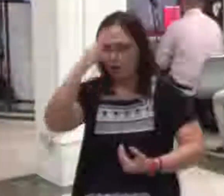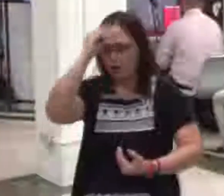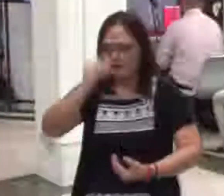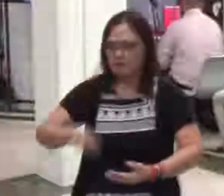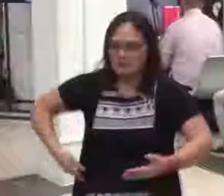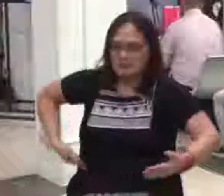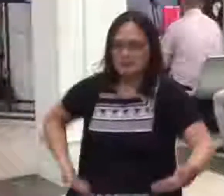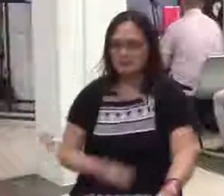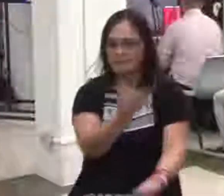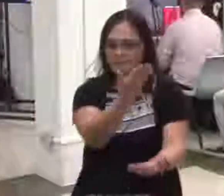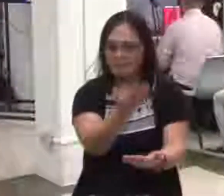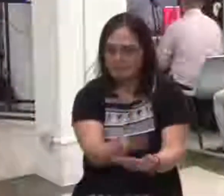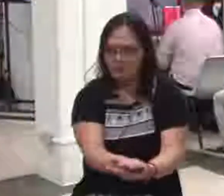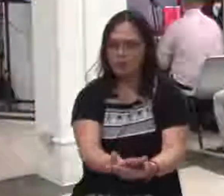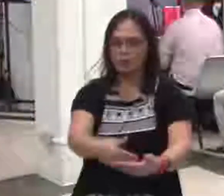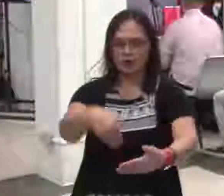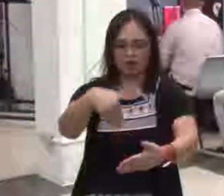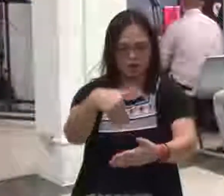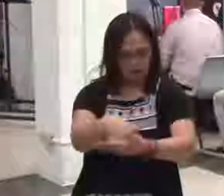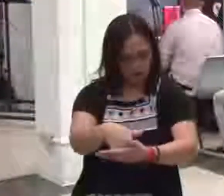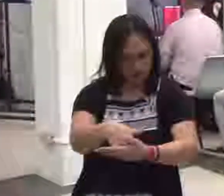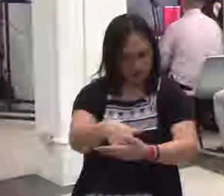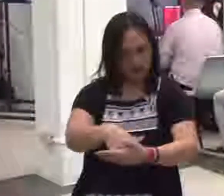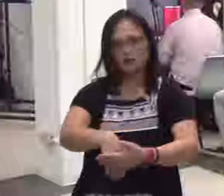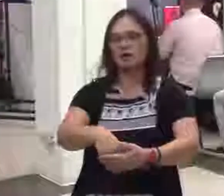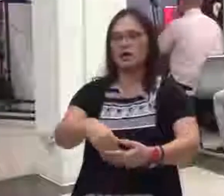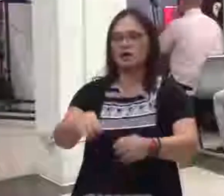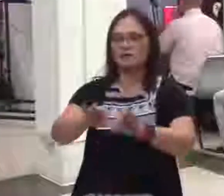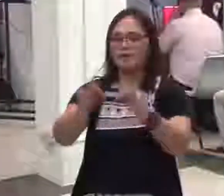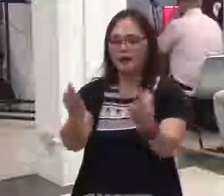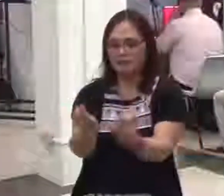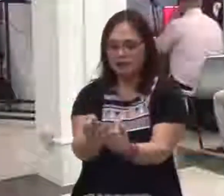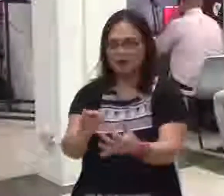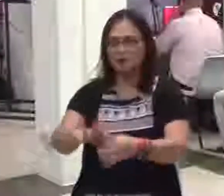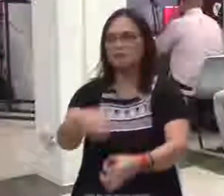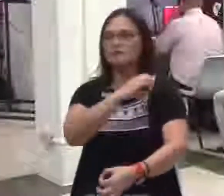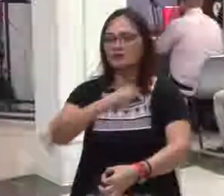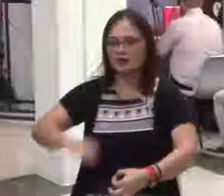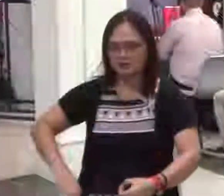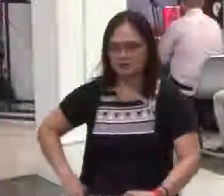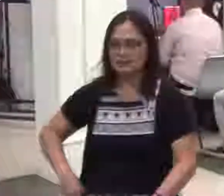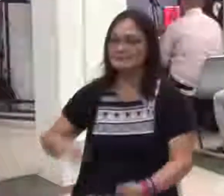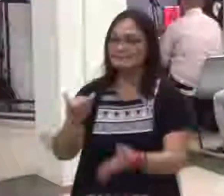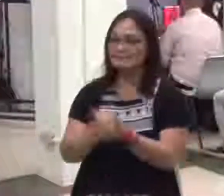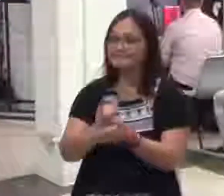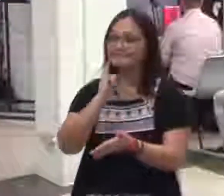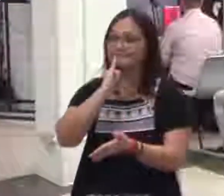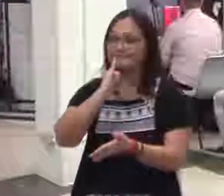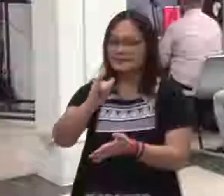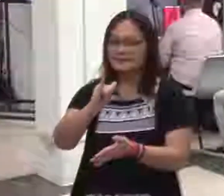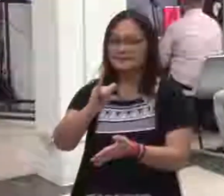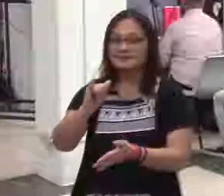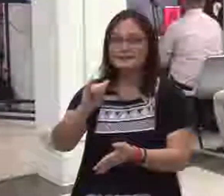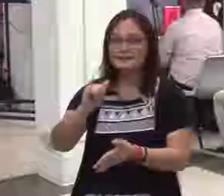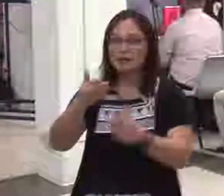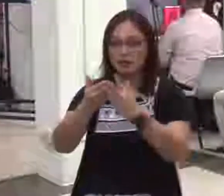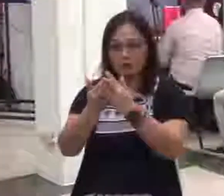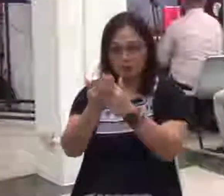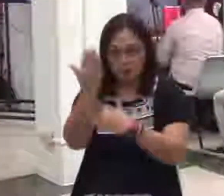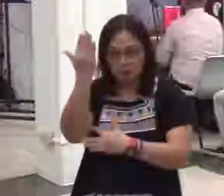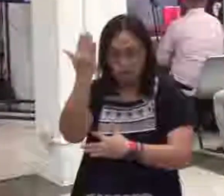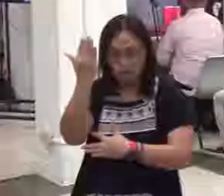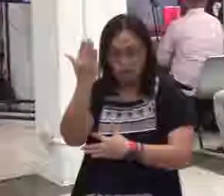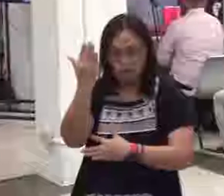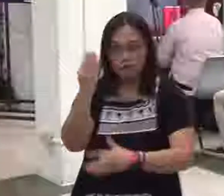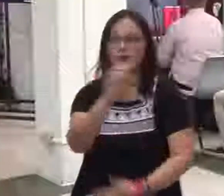ng Diyos. At yan ay sa pamamagitan ni Kristo. Amen? Kaya gayon na lang ang